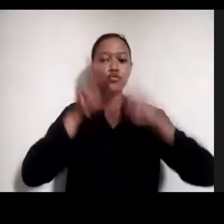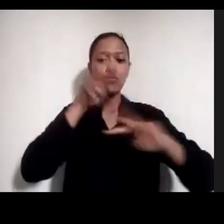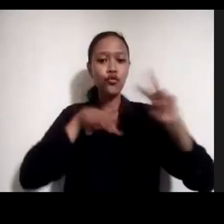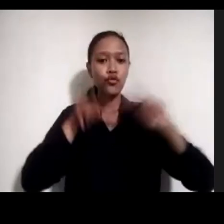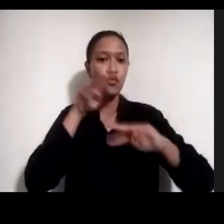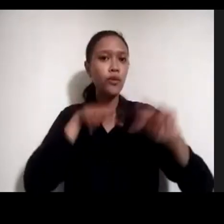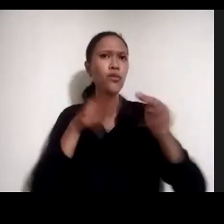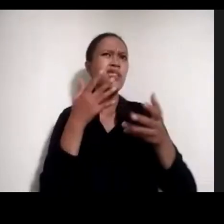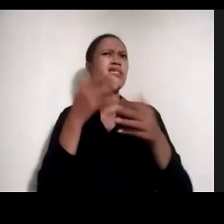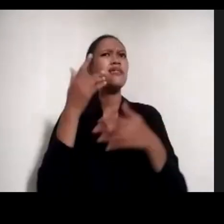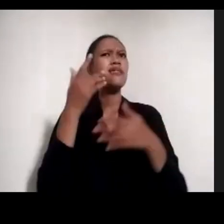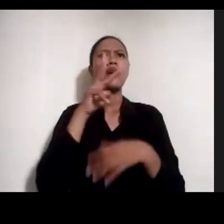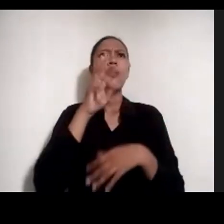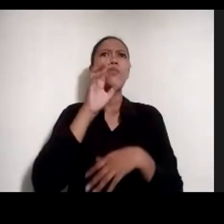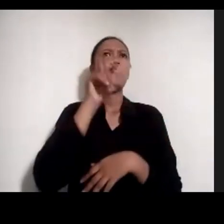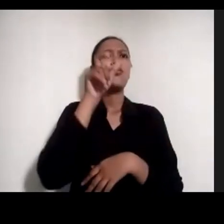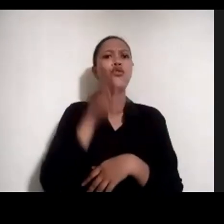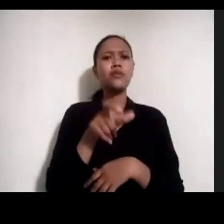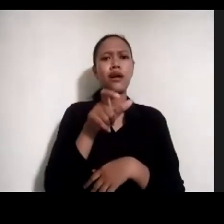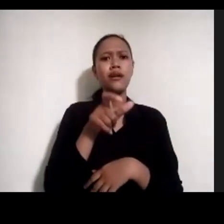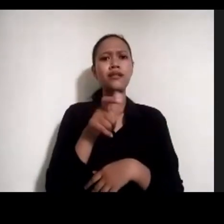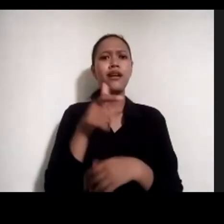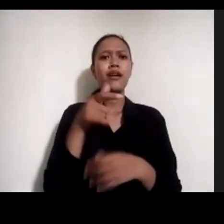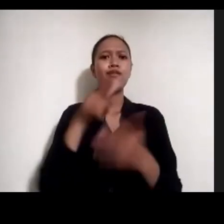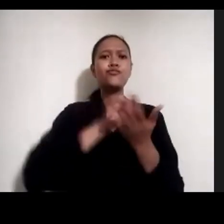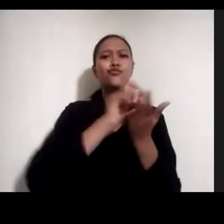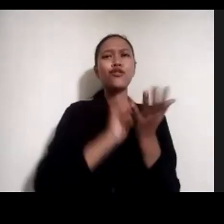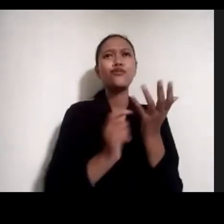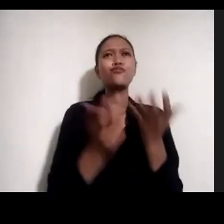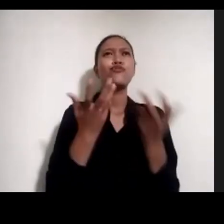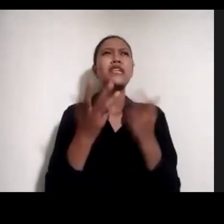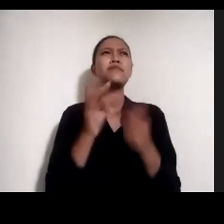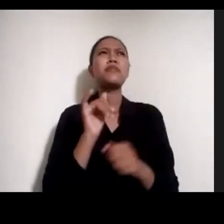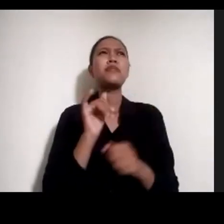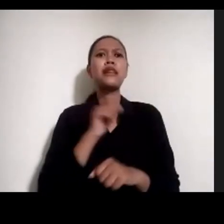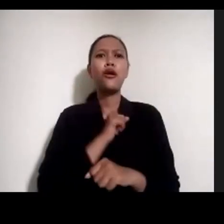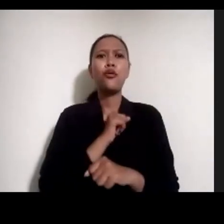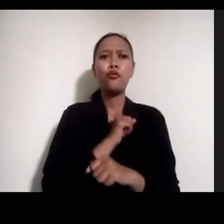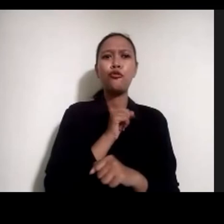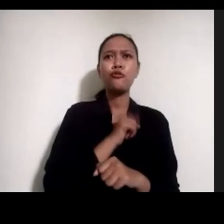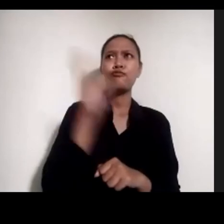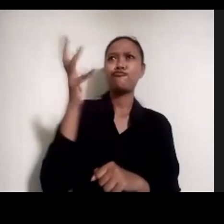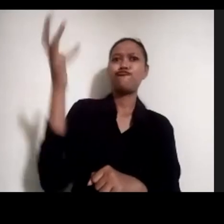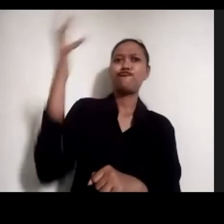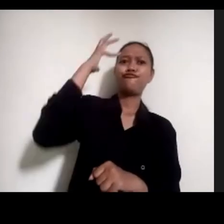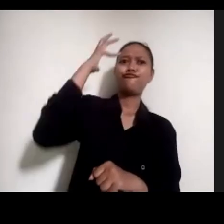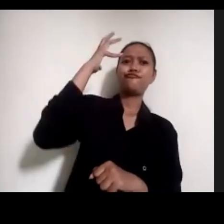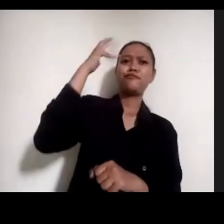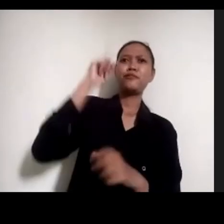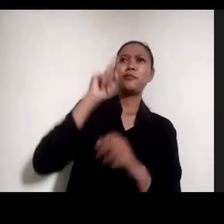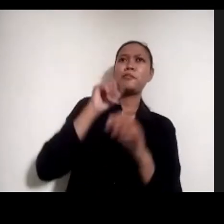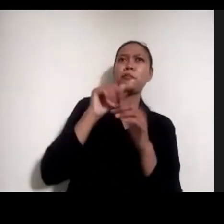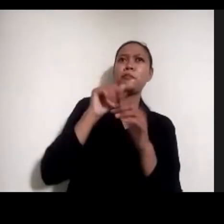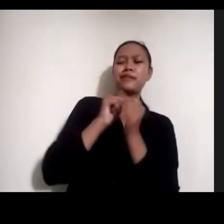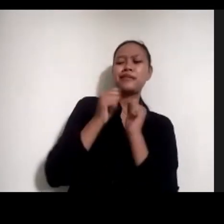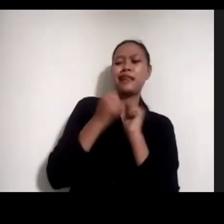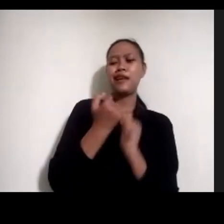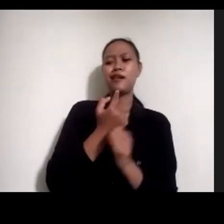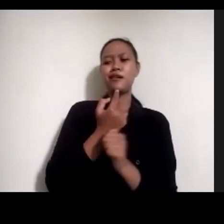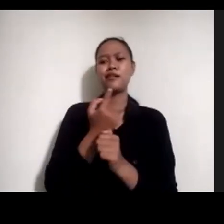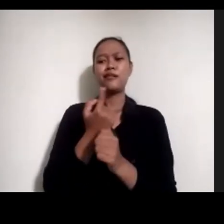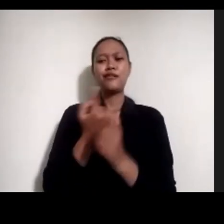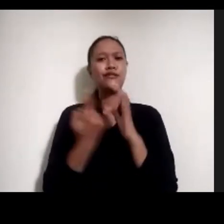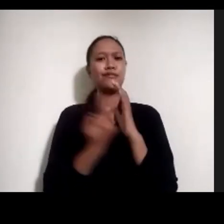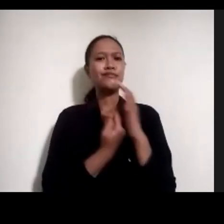mengisi, karena masalah takut nanti dimarahin, dimarahin karena membongkar masalah di internal, apa namanya,